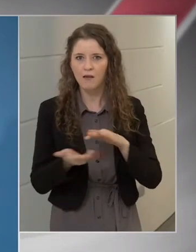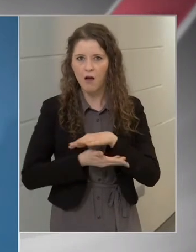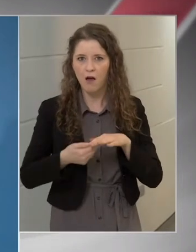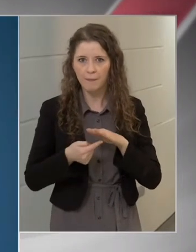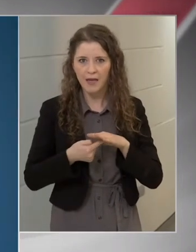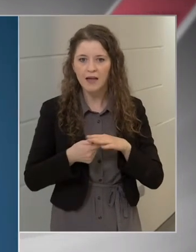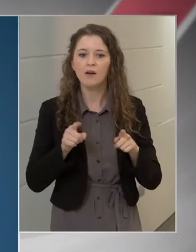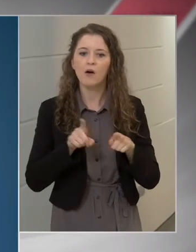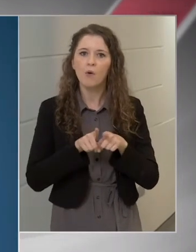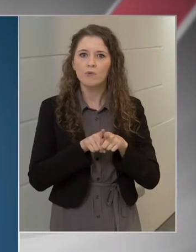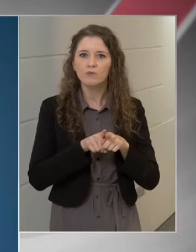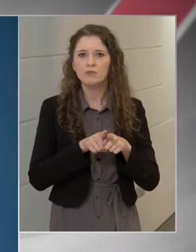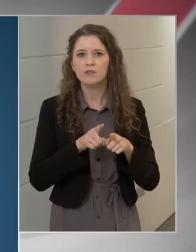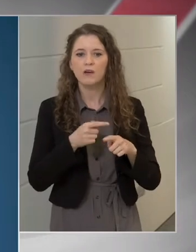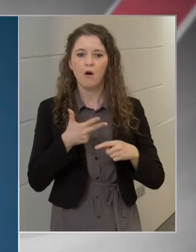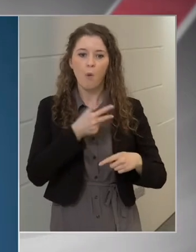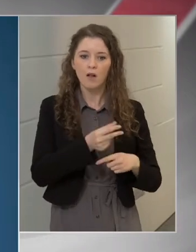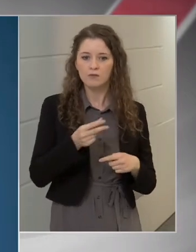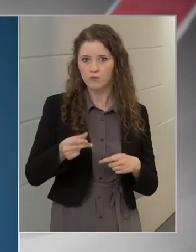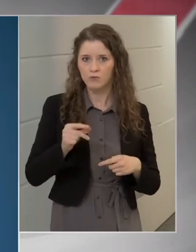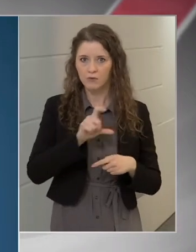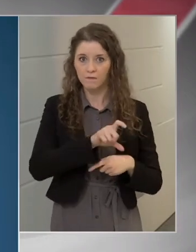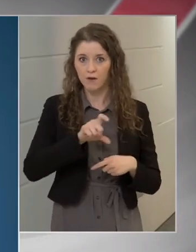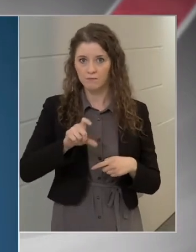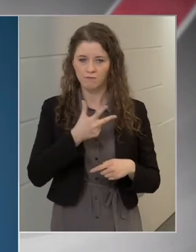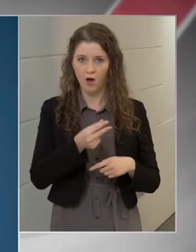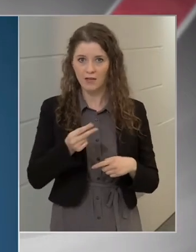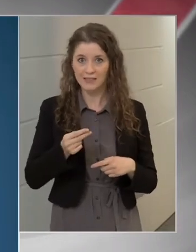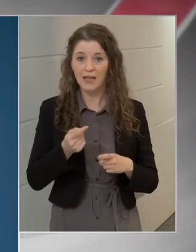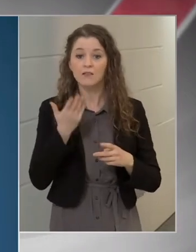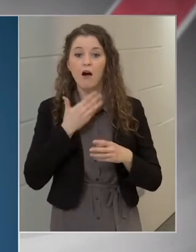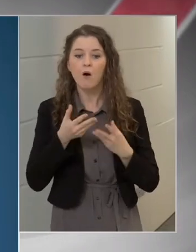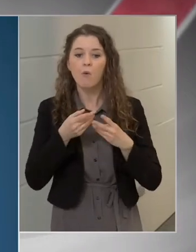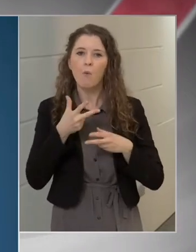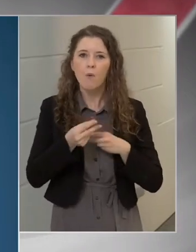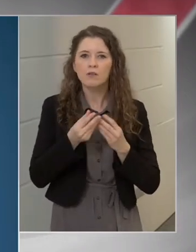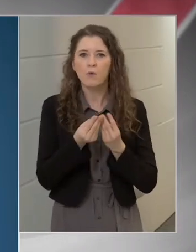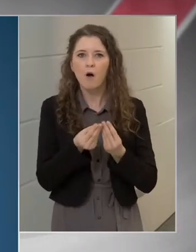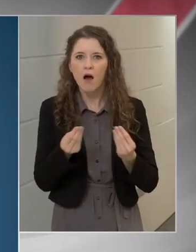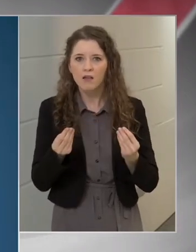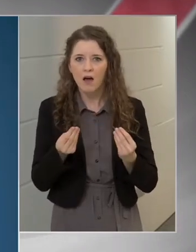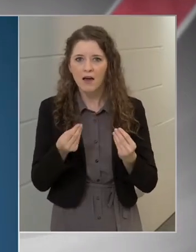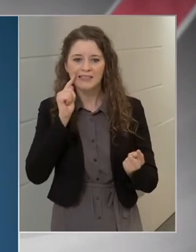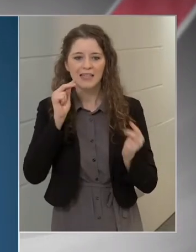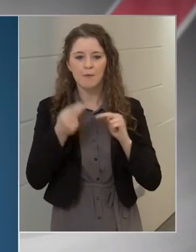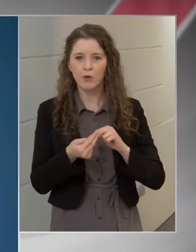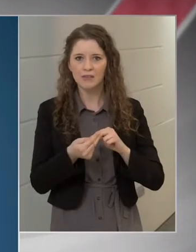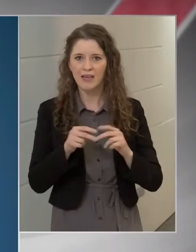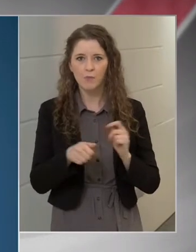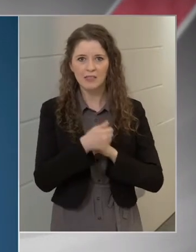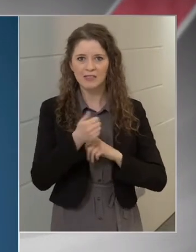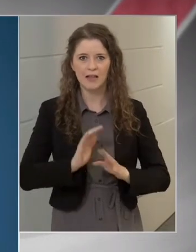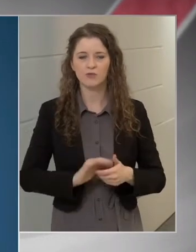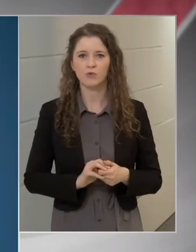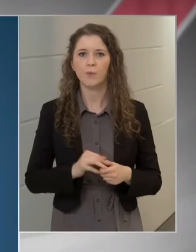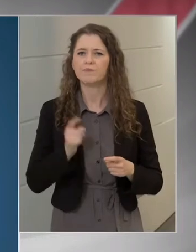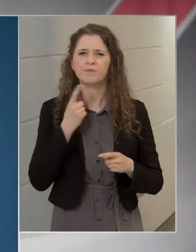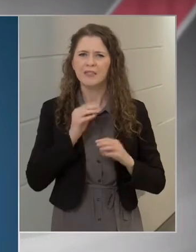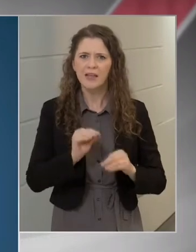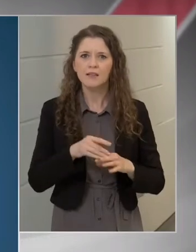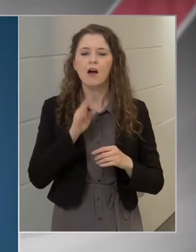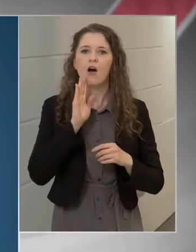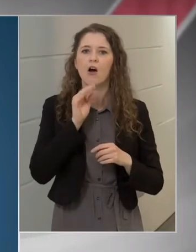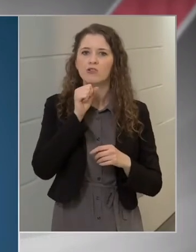csoportban oltjuk az adott vakcinát, amely az oltóanyag szempontjából az első. Az AstraZeneca szempontjából az